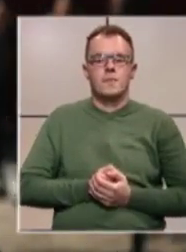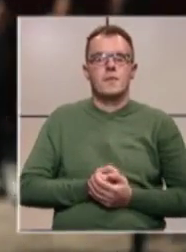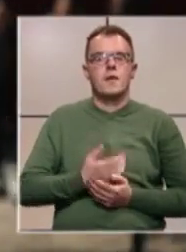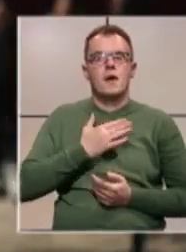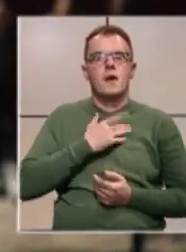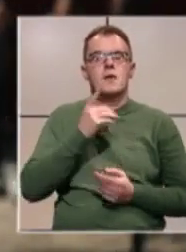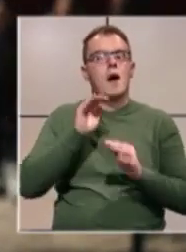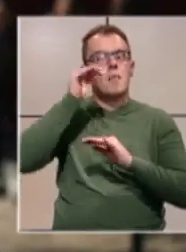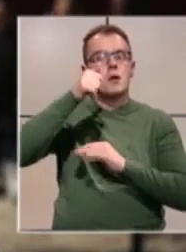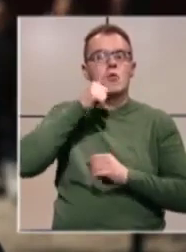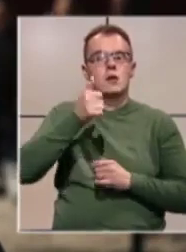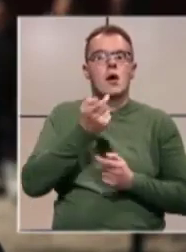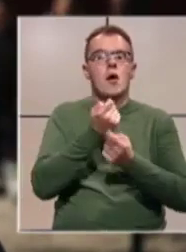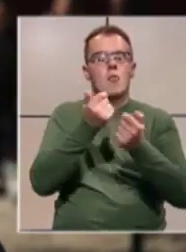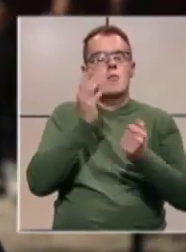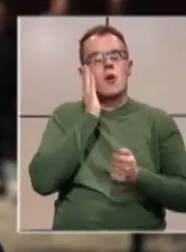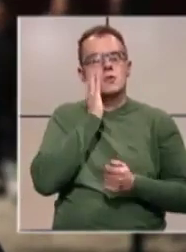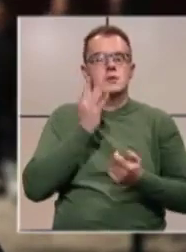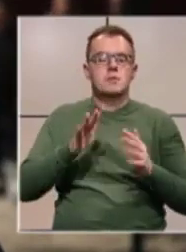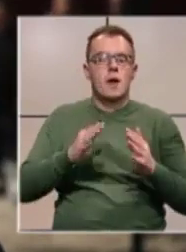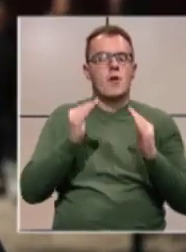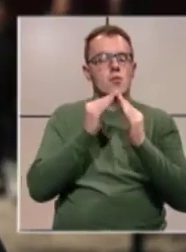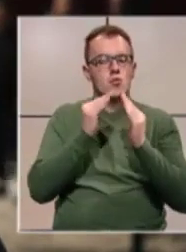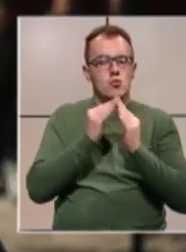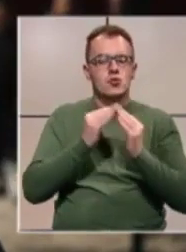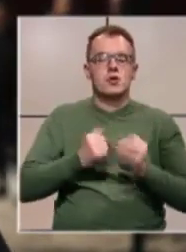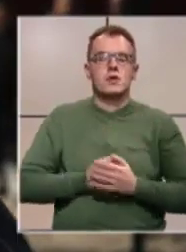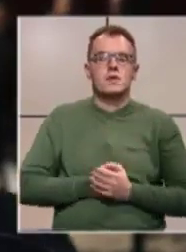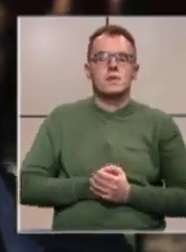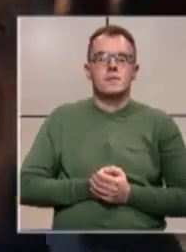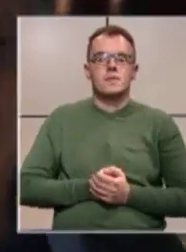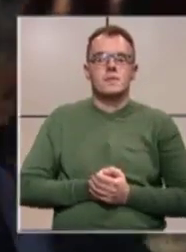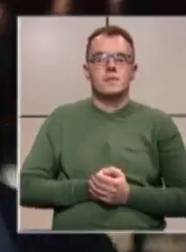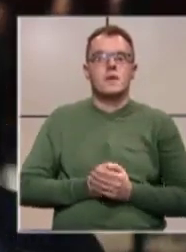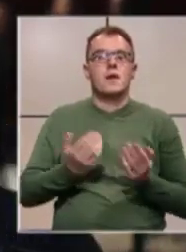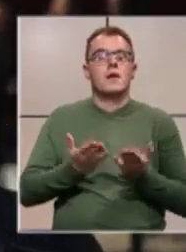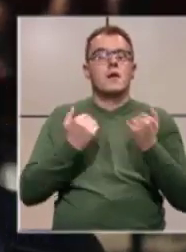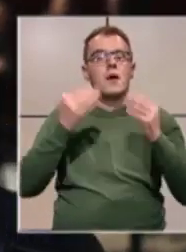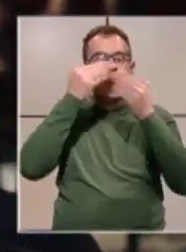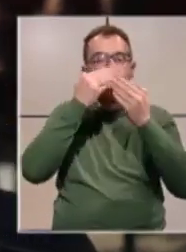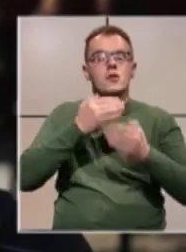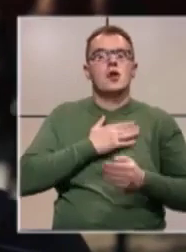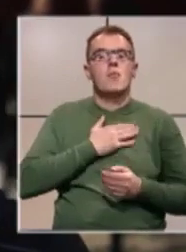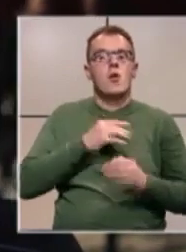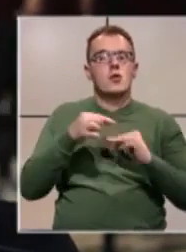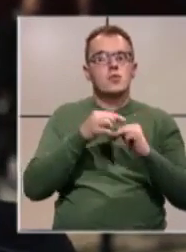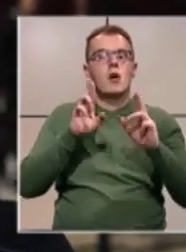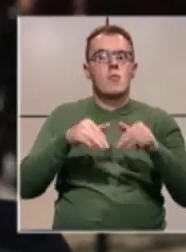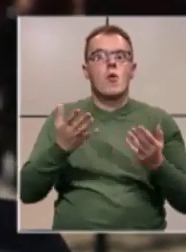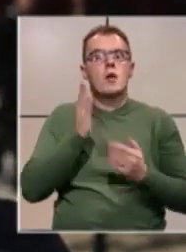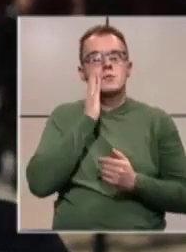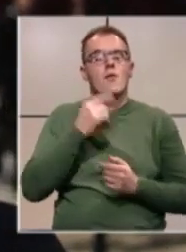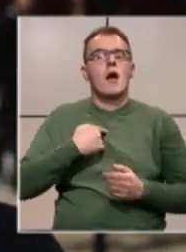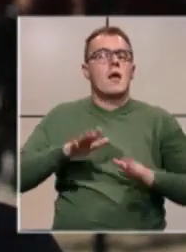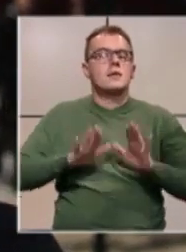ja preko dana pomalo spavam u kući da bi naveče moja supruga mogla spavati, a ja da sjedim na